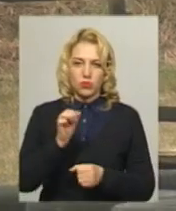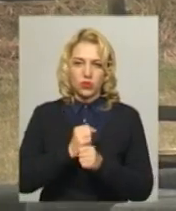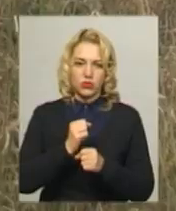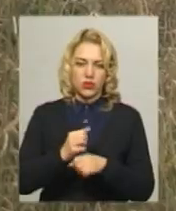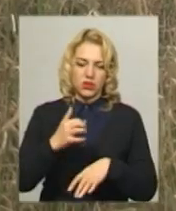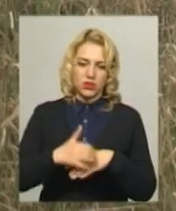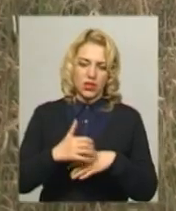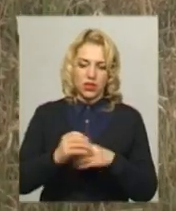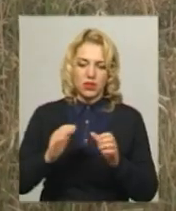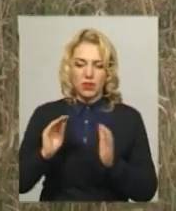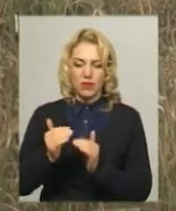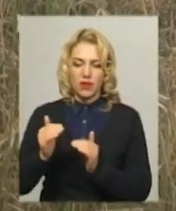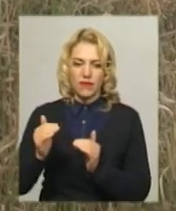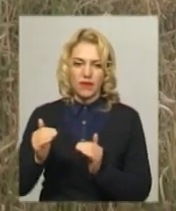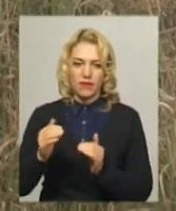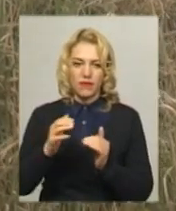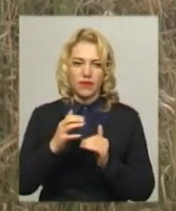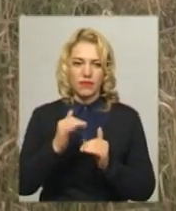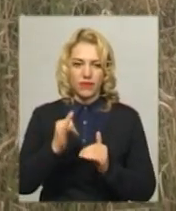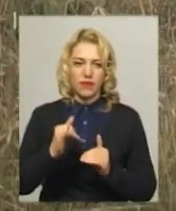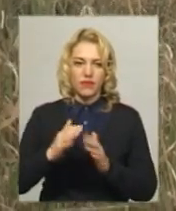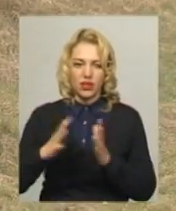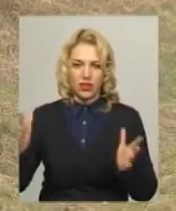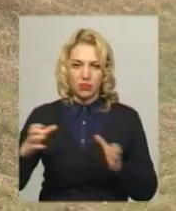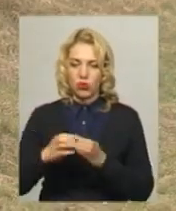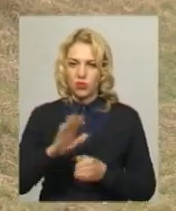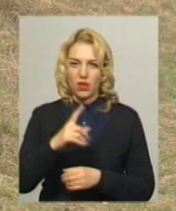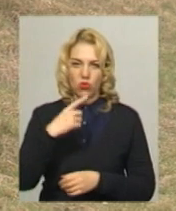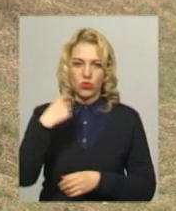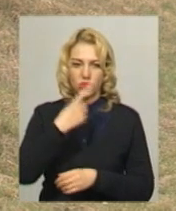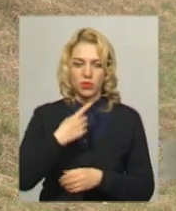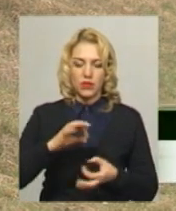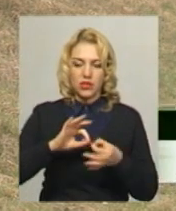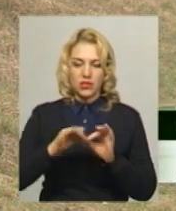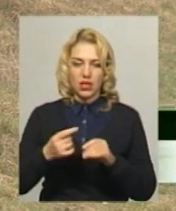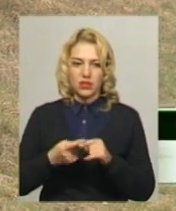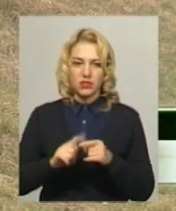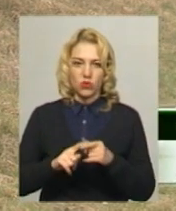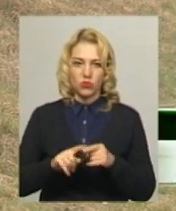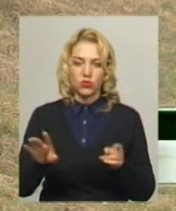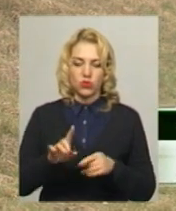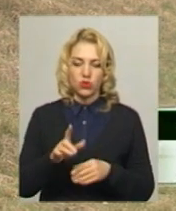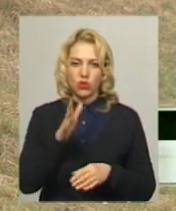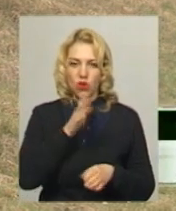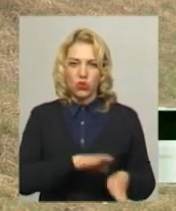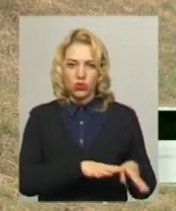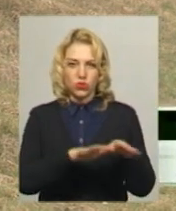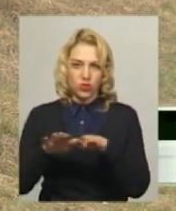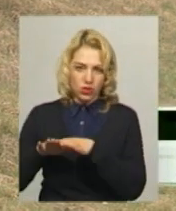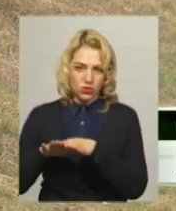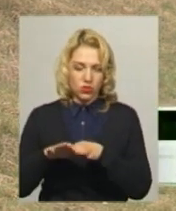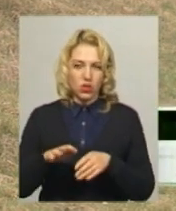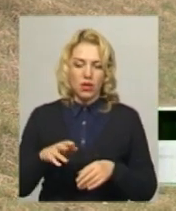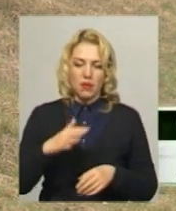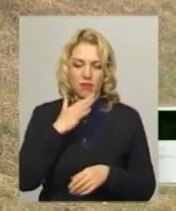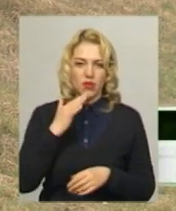середніми великими групами, а не одноосібно, додає Олег Фігура. Складність заключається в тому, що одночасно багато